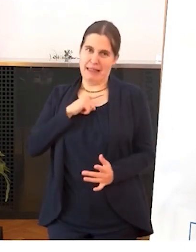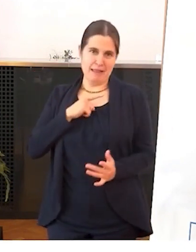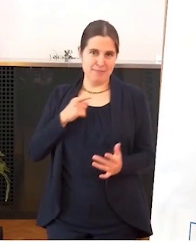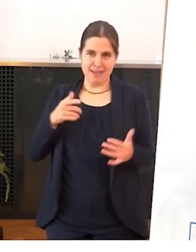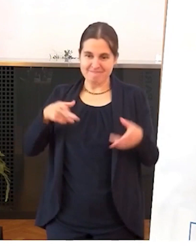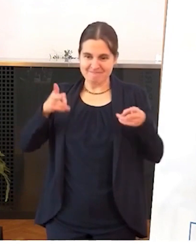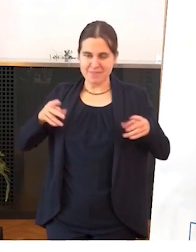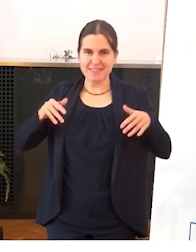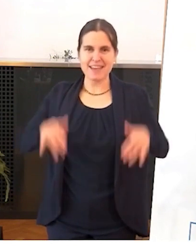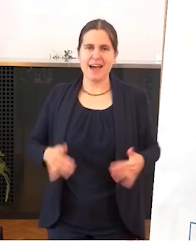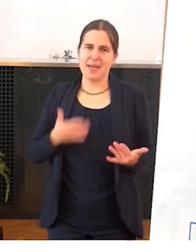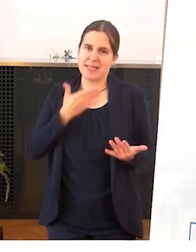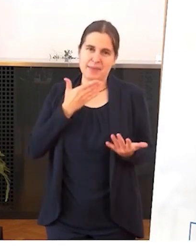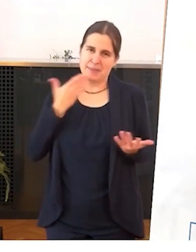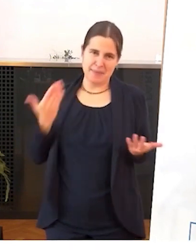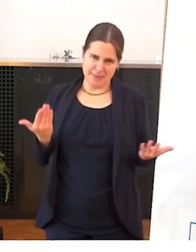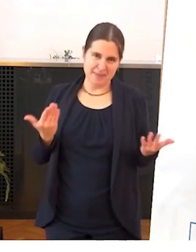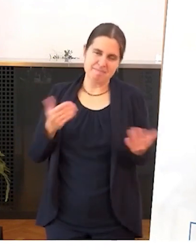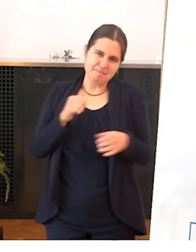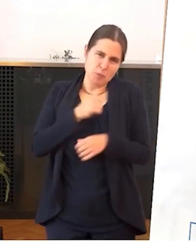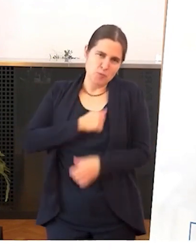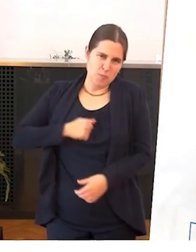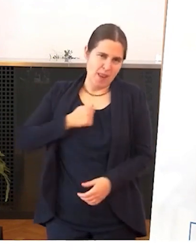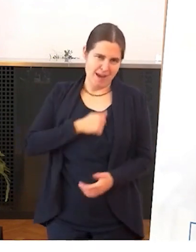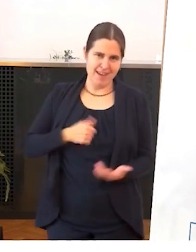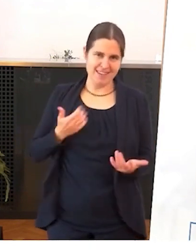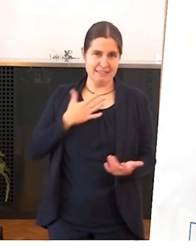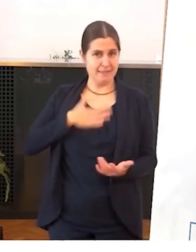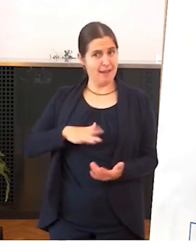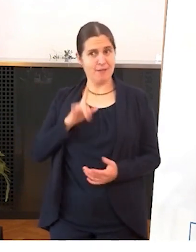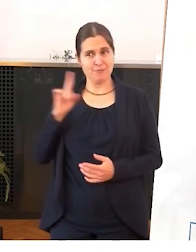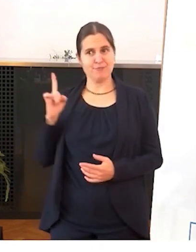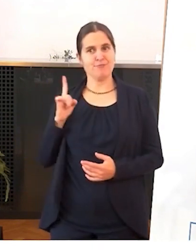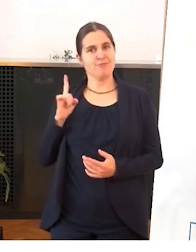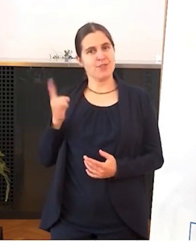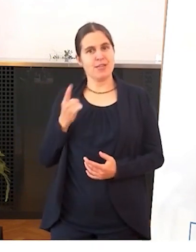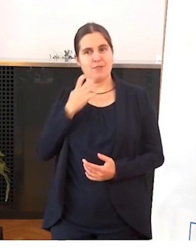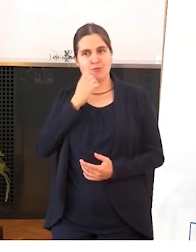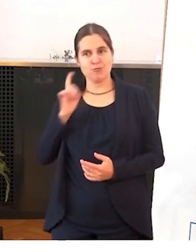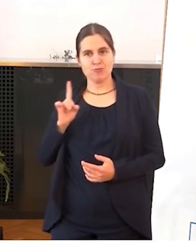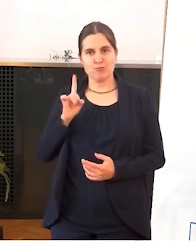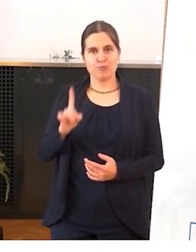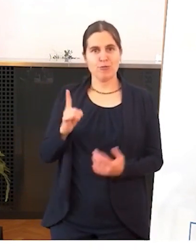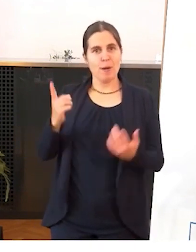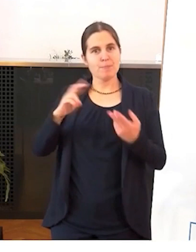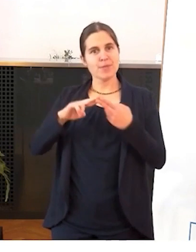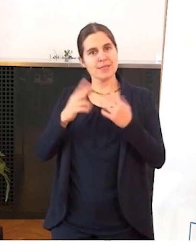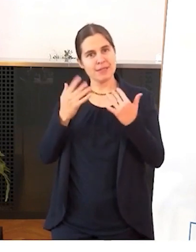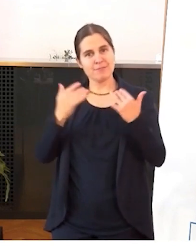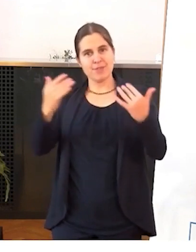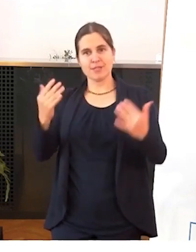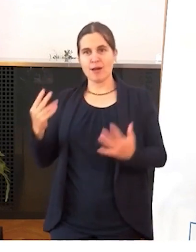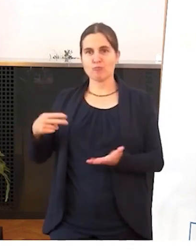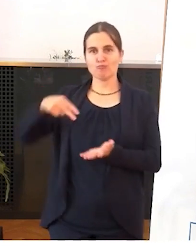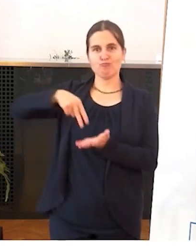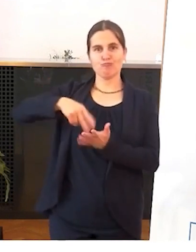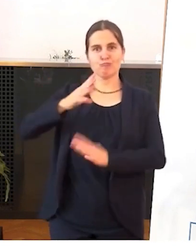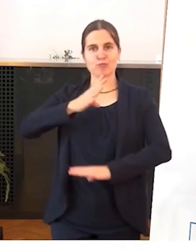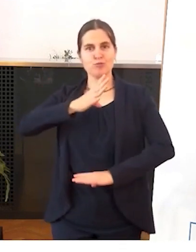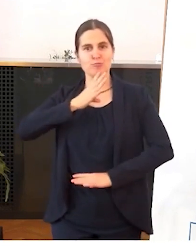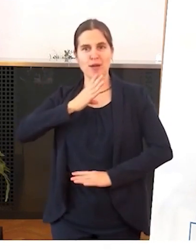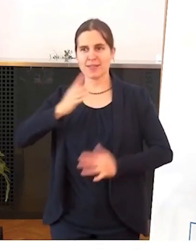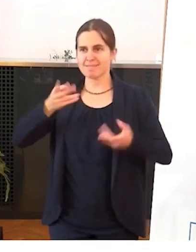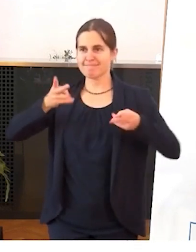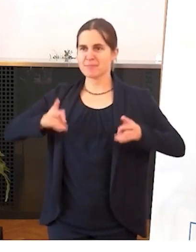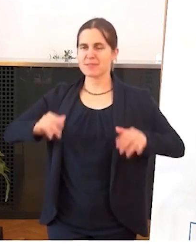bei Ihnen. Das tut mir sehr leid, ich würde gerne einmal wieder bei Ihrer Mitgliederversammlung sprechen. Das ist doch noch etwas